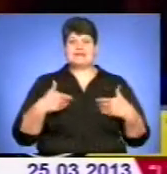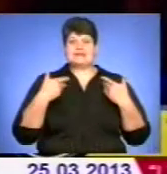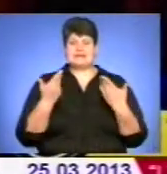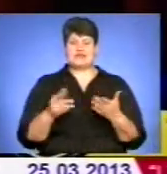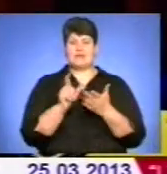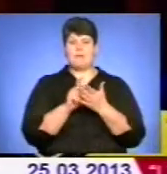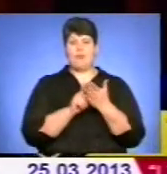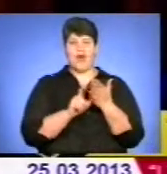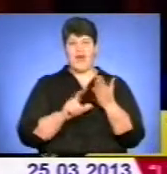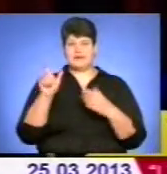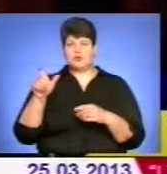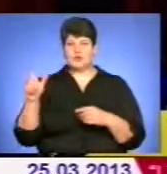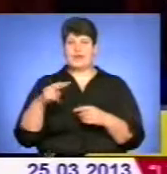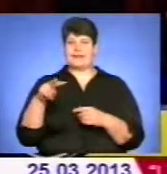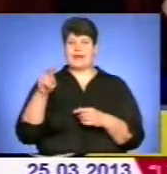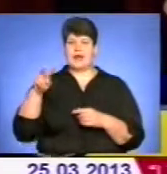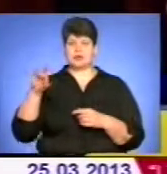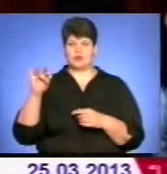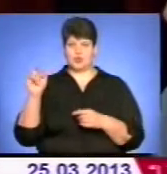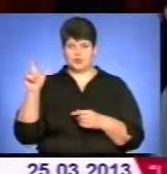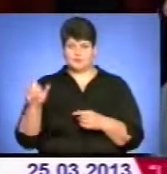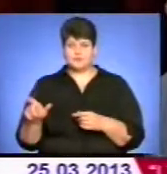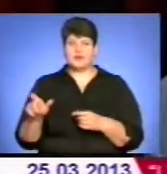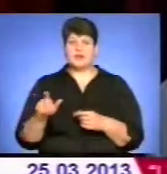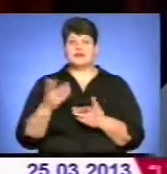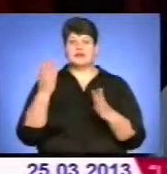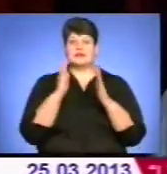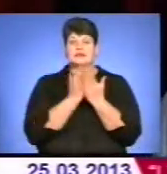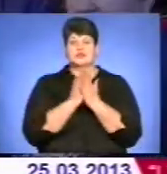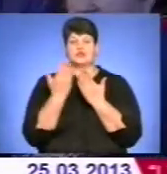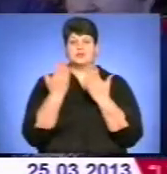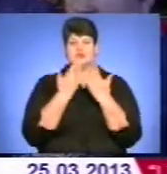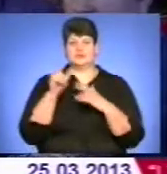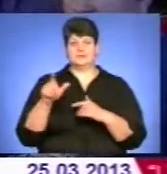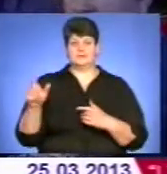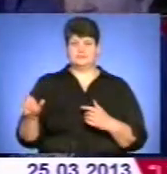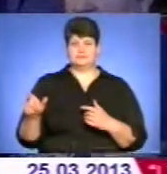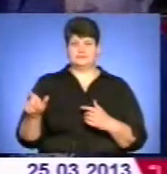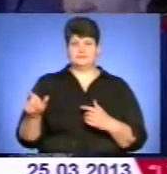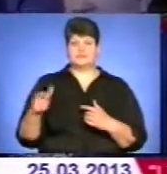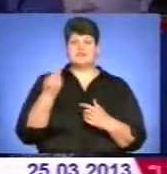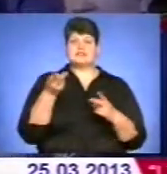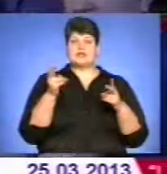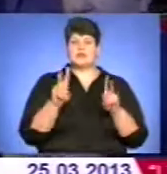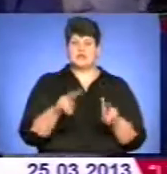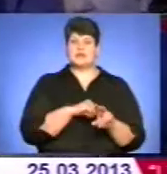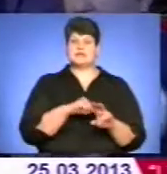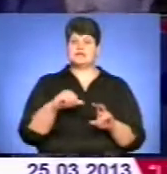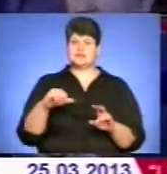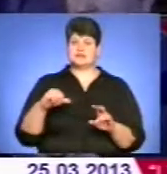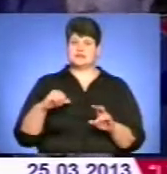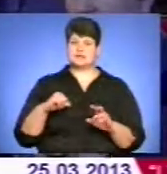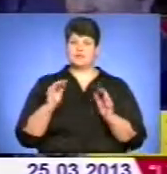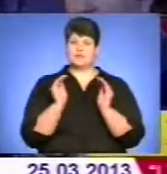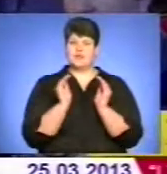-літератору? Щоб книжки виходили, щоб їх читали читачі. Він залишається самобутнім, він береже і